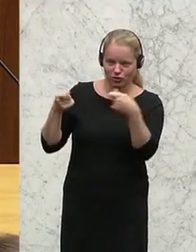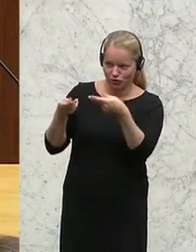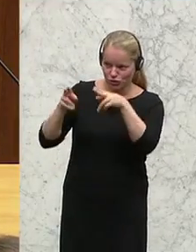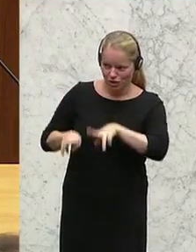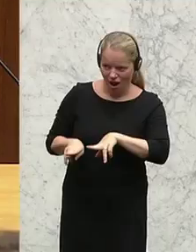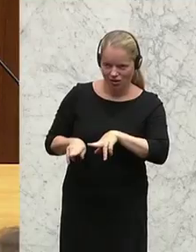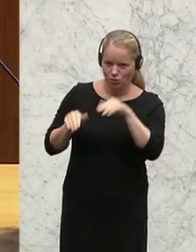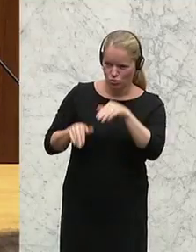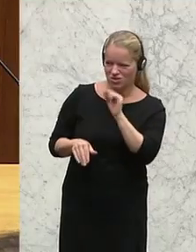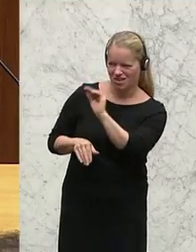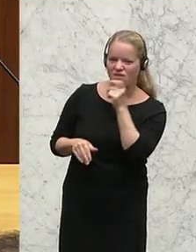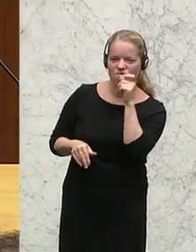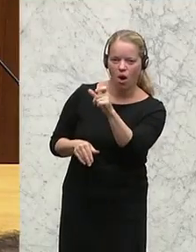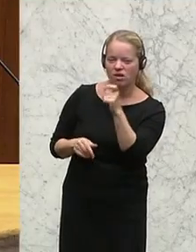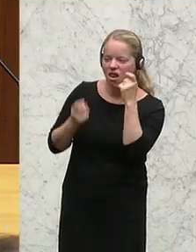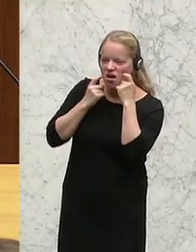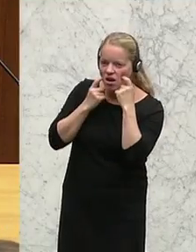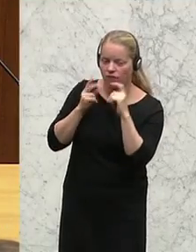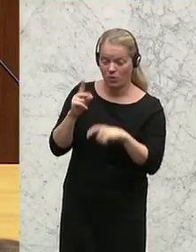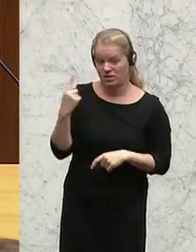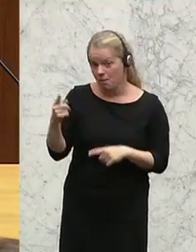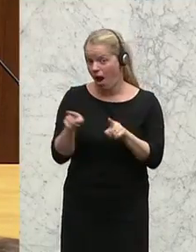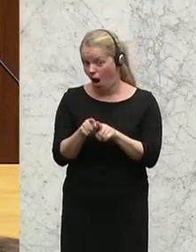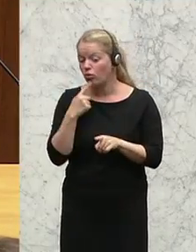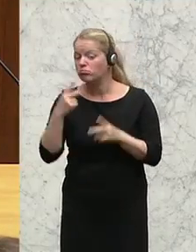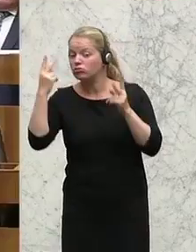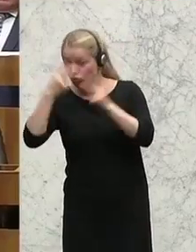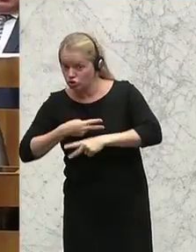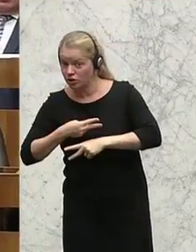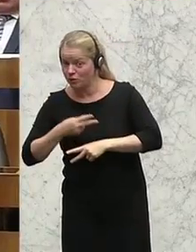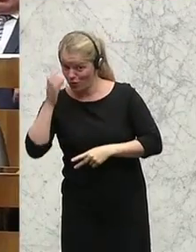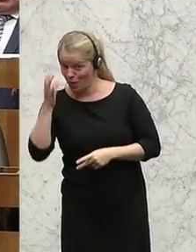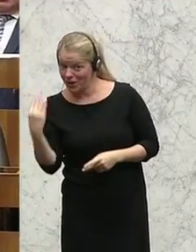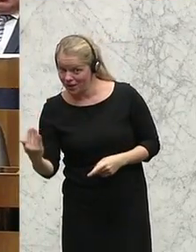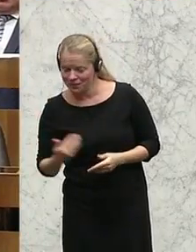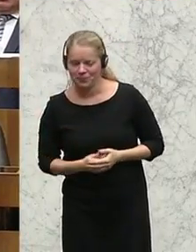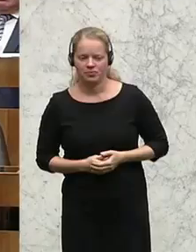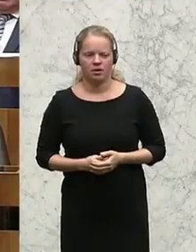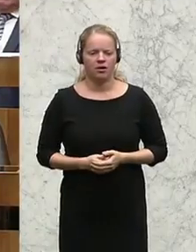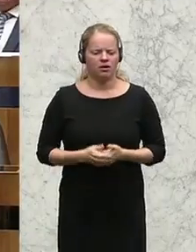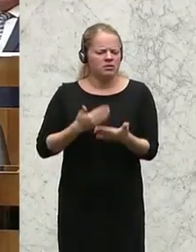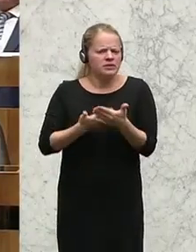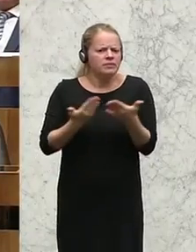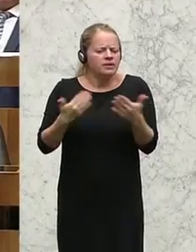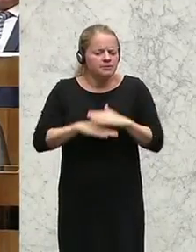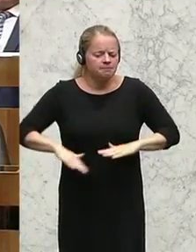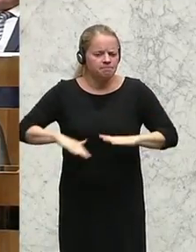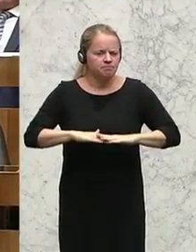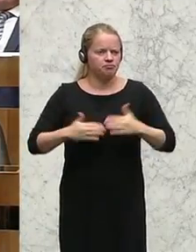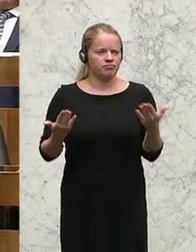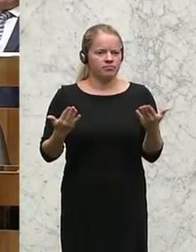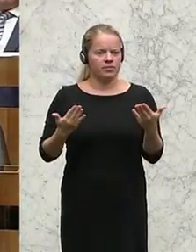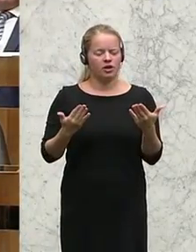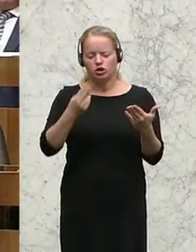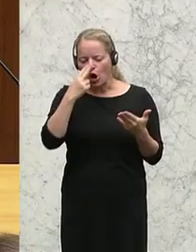Wort lächerlich, weil der hat mir auch zugestimmt von der ÖVP. Also um was geht es hier? Es geht hier darum, dass wir uns einmal bewusst sind, wo die Herausforderungen